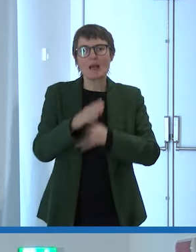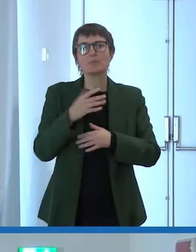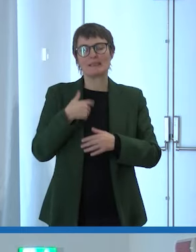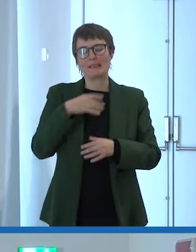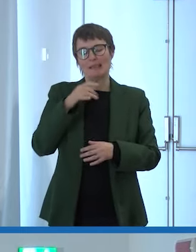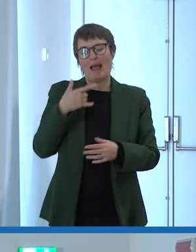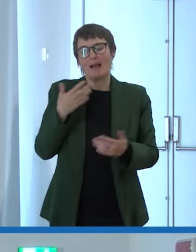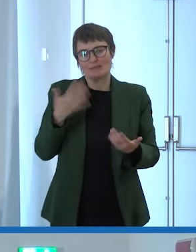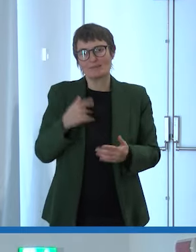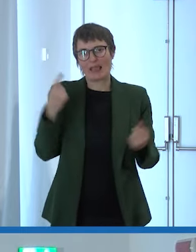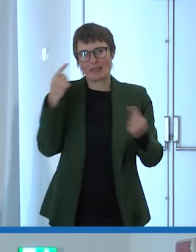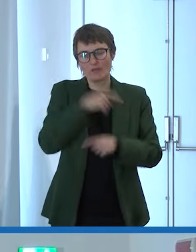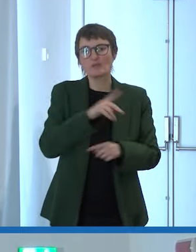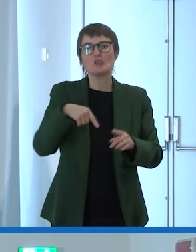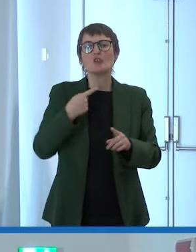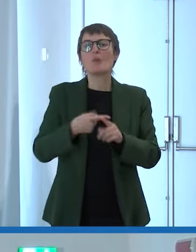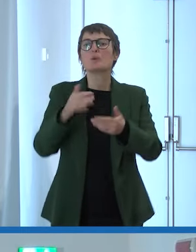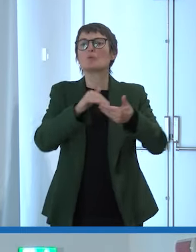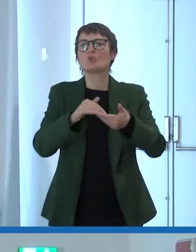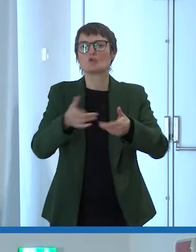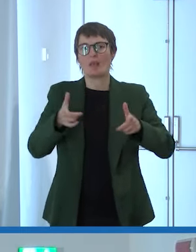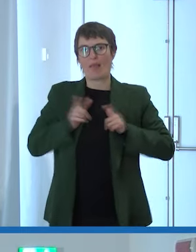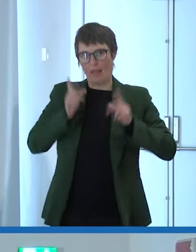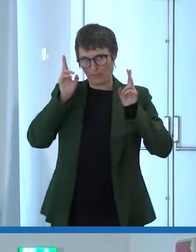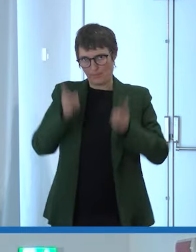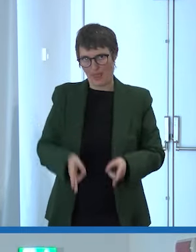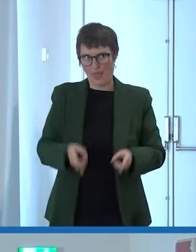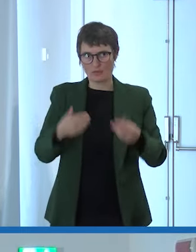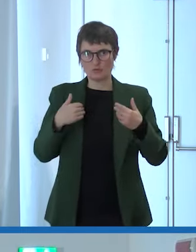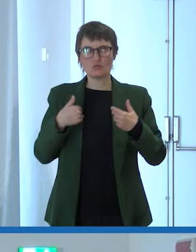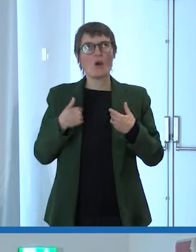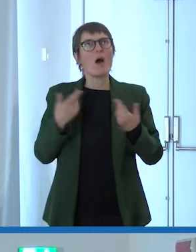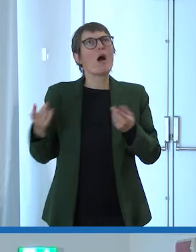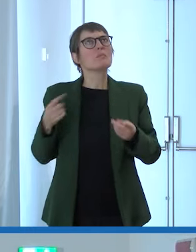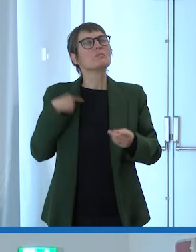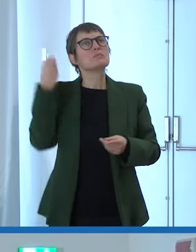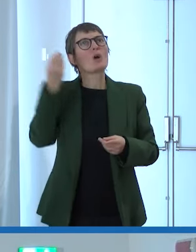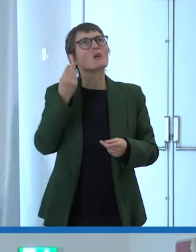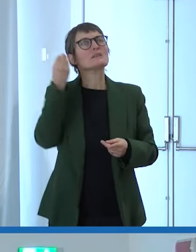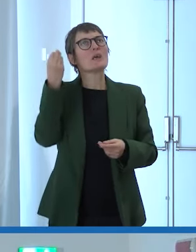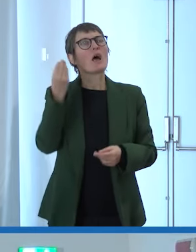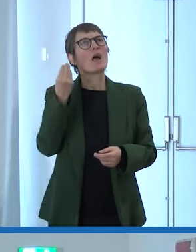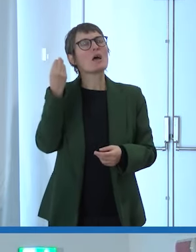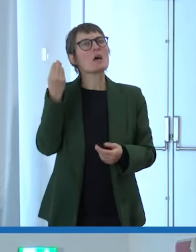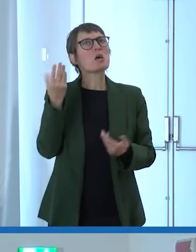più sporco ho pensato mi è venuta quest'idea di abbinare il modo di